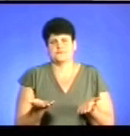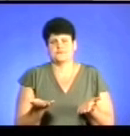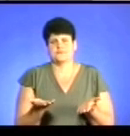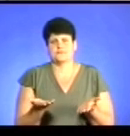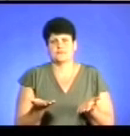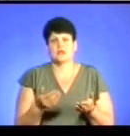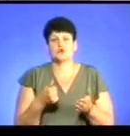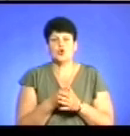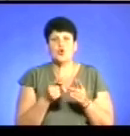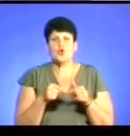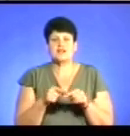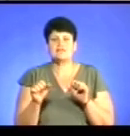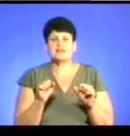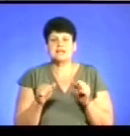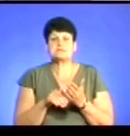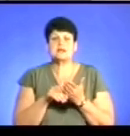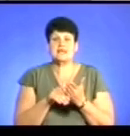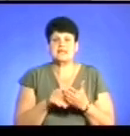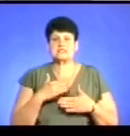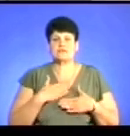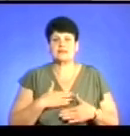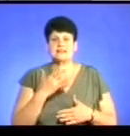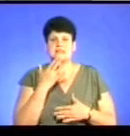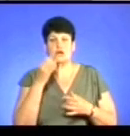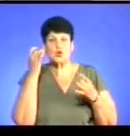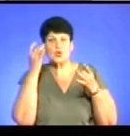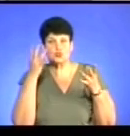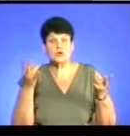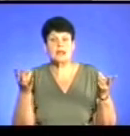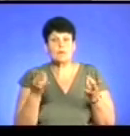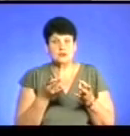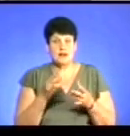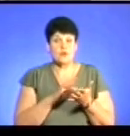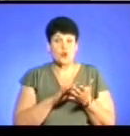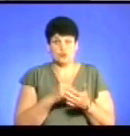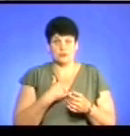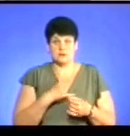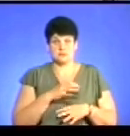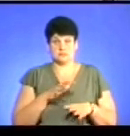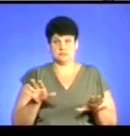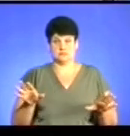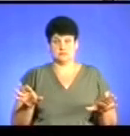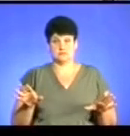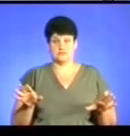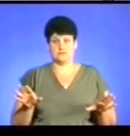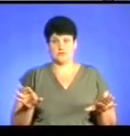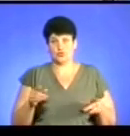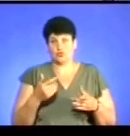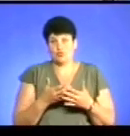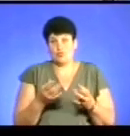звернення до органів влади сприяння задоволенню національно-культурних потреб Ромів до нас не надходило. Тому десь